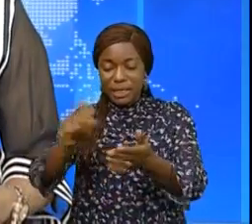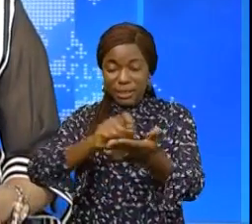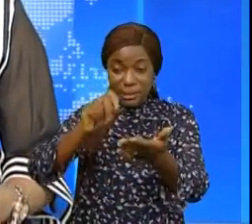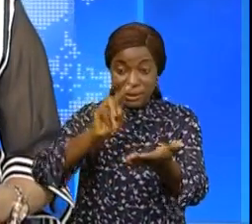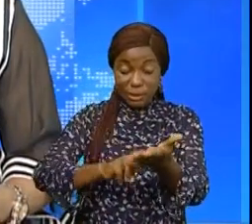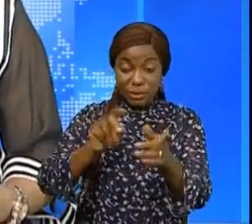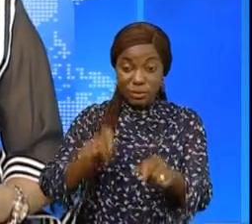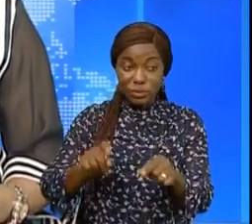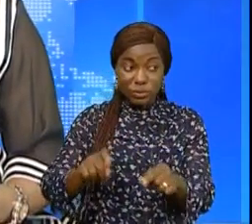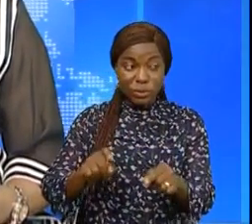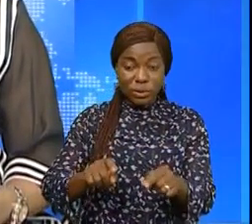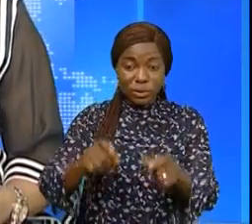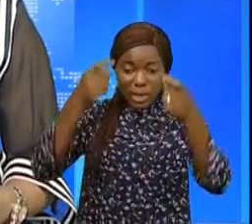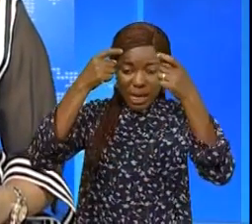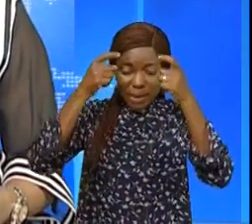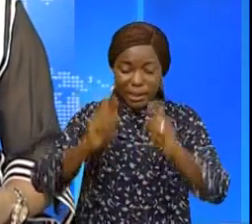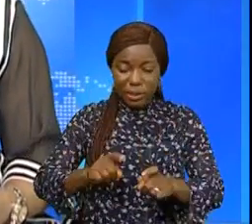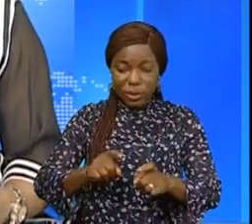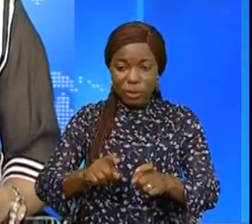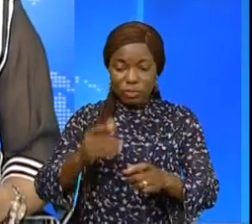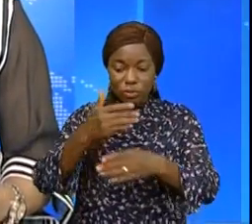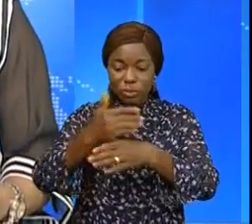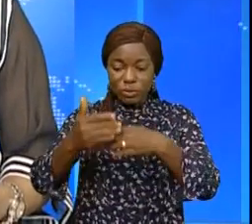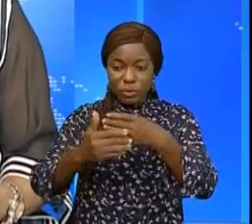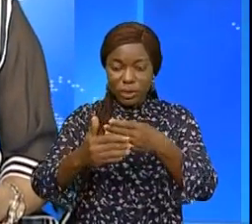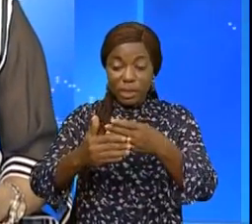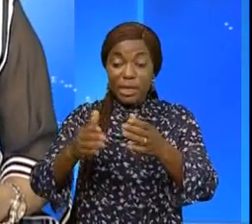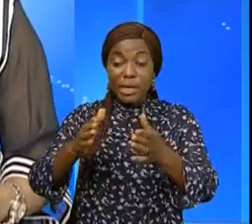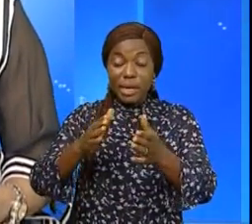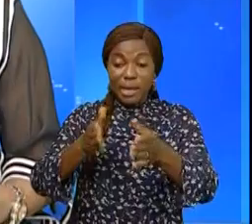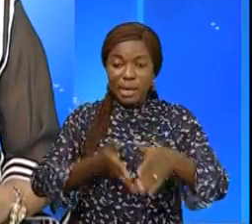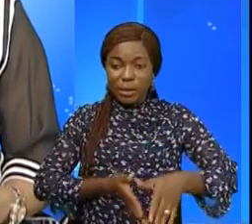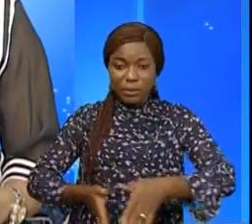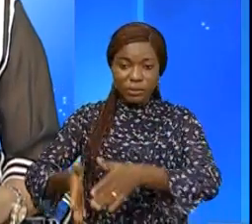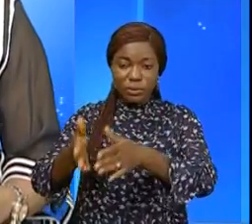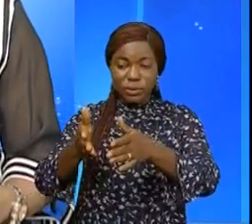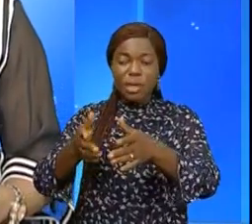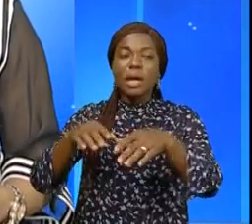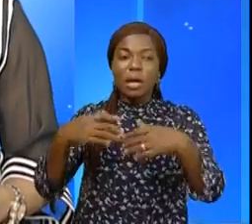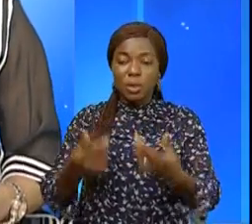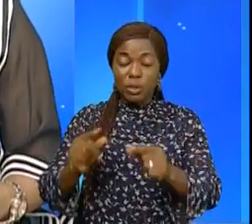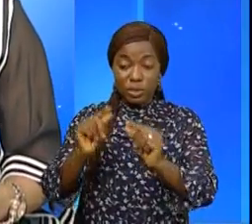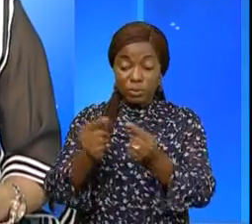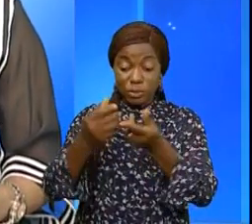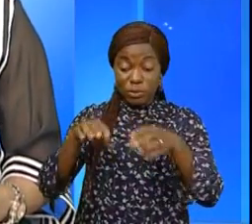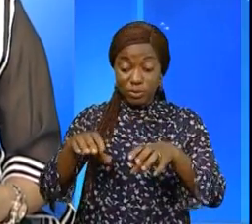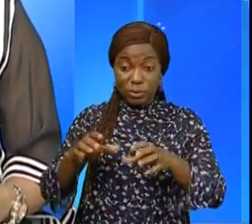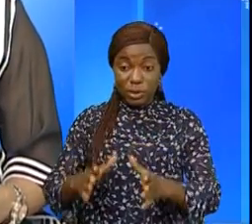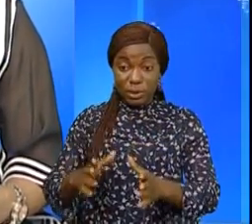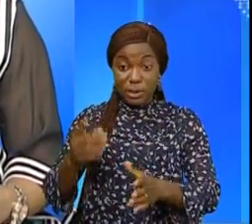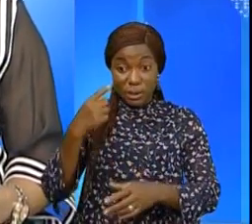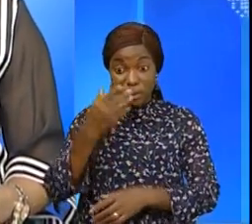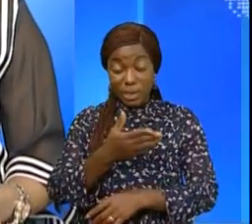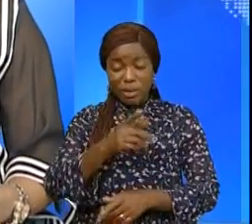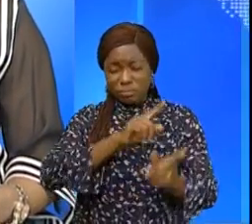La cérémonie s'est déroulée à Antebé sous la direction du président Youeri Mousseveni. La délégation congolaise est conduite à